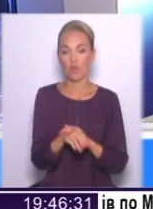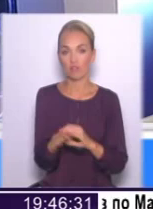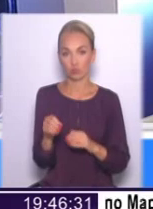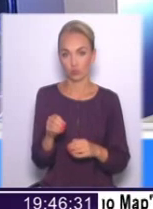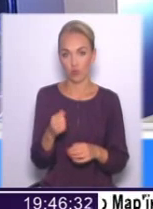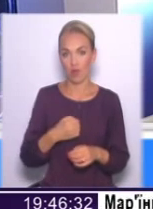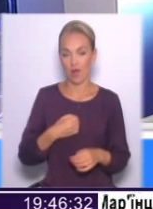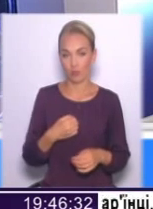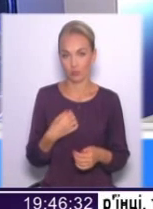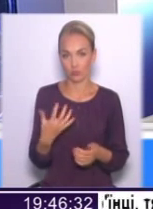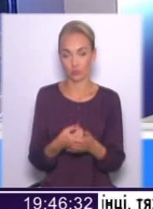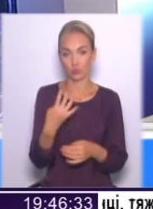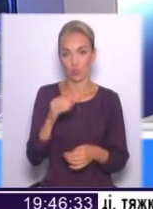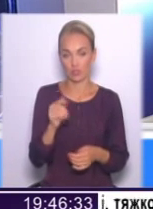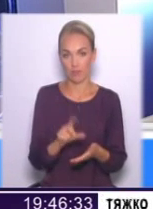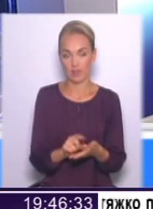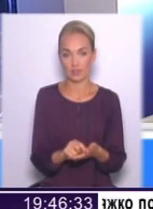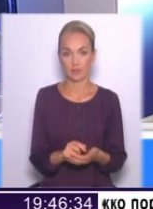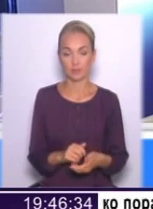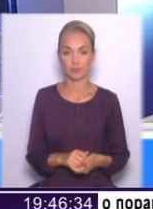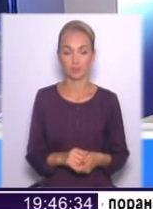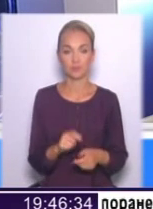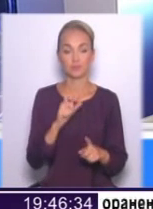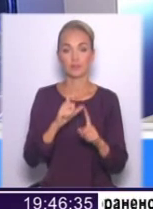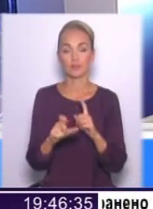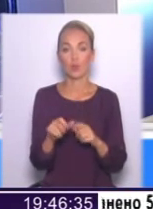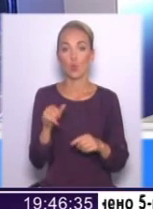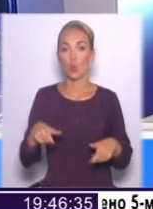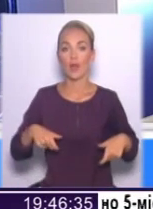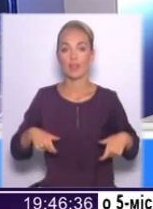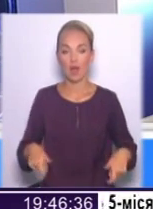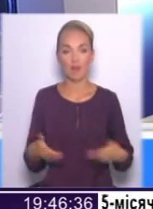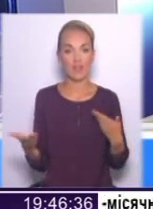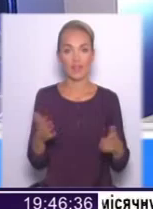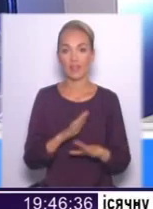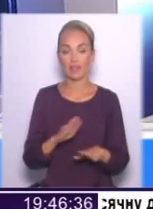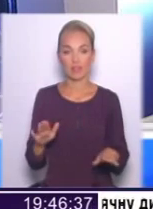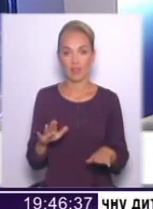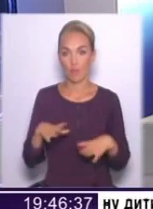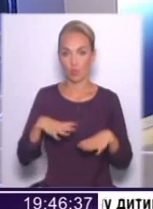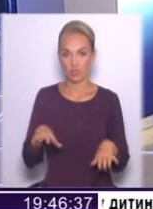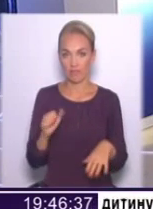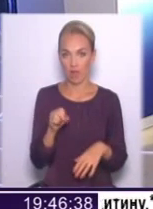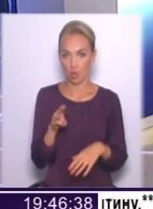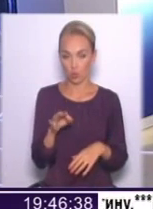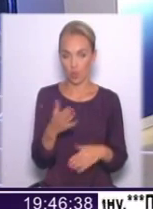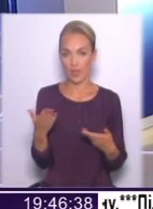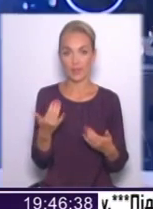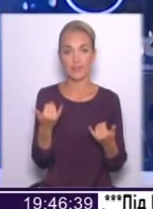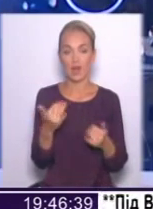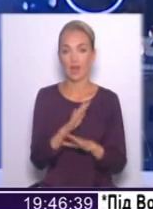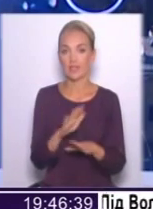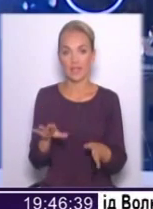пенсій? Ну, там немає генералів, які не пройшли АТО, які не задіяні зараз безпосередньо